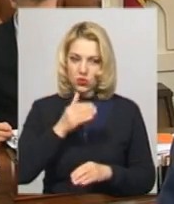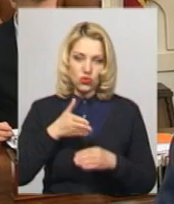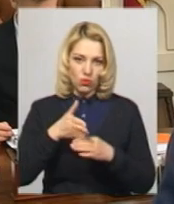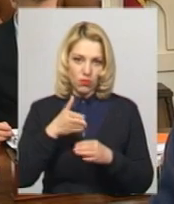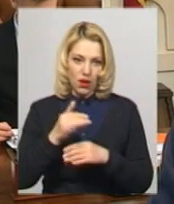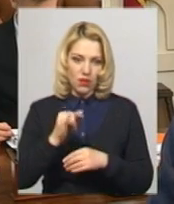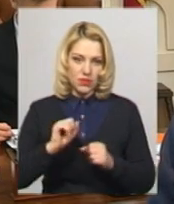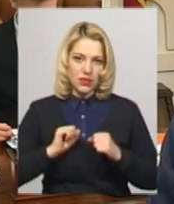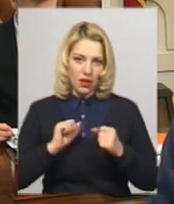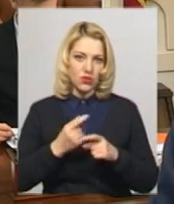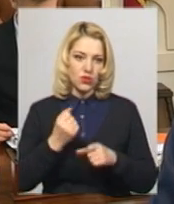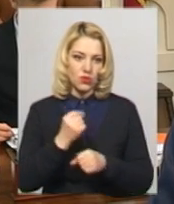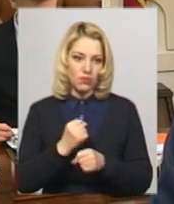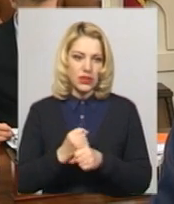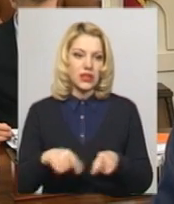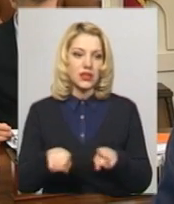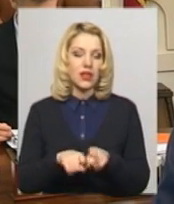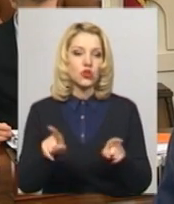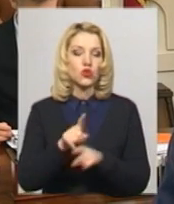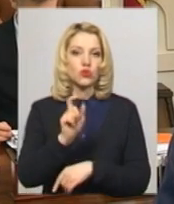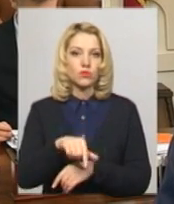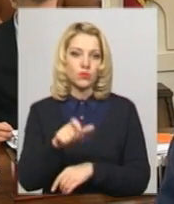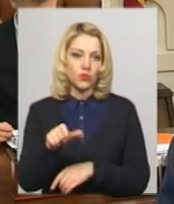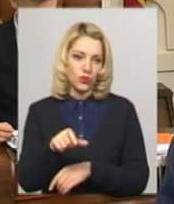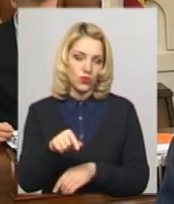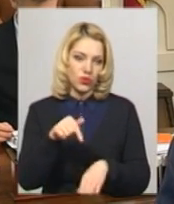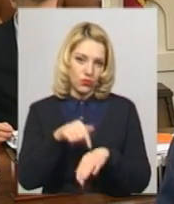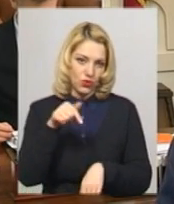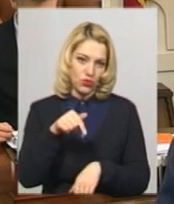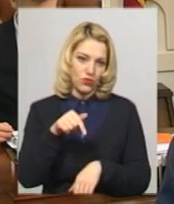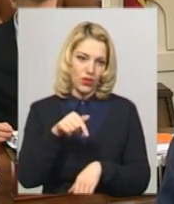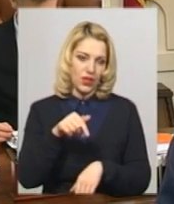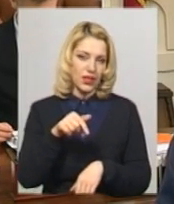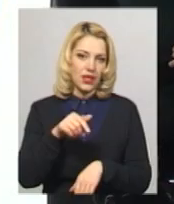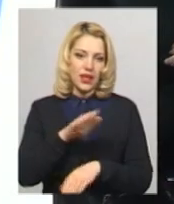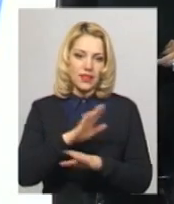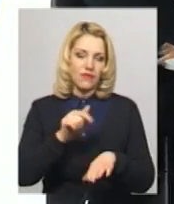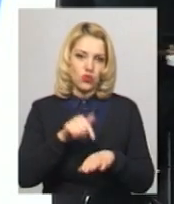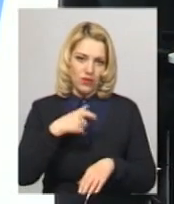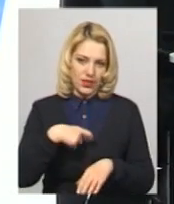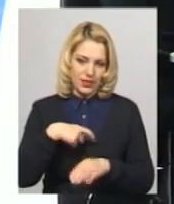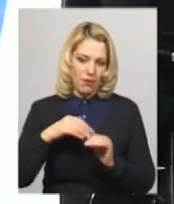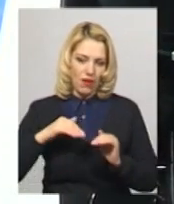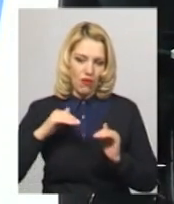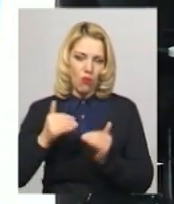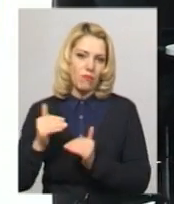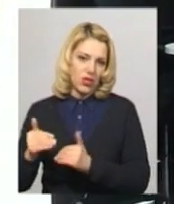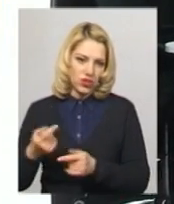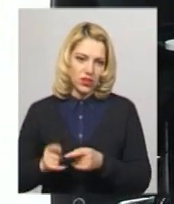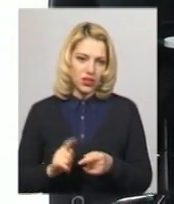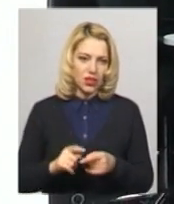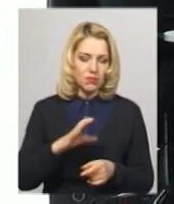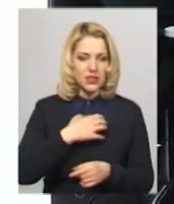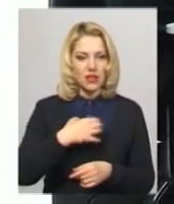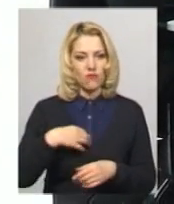стараємося зробити так, щоб люди сіл не чувствували себе нічим обмеженим. Славутські ЦНАПи, звичайно, і мобільні, не дають